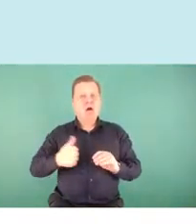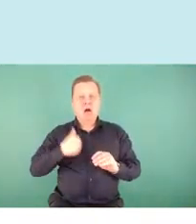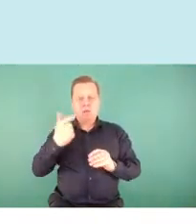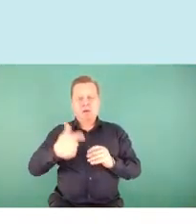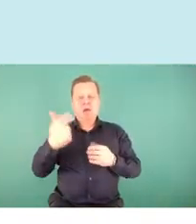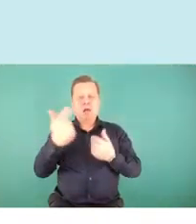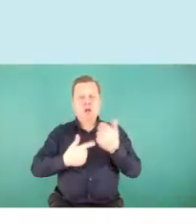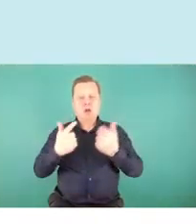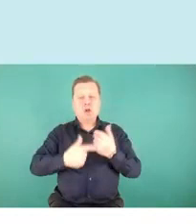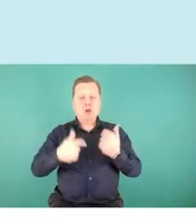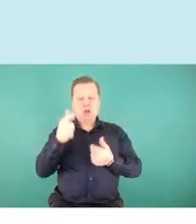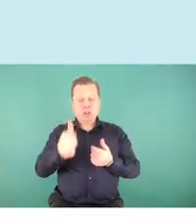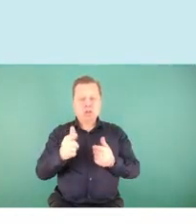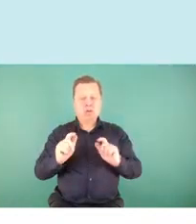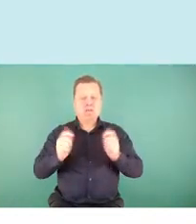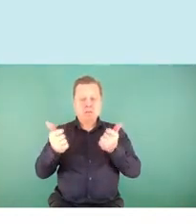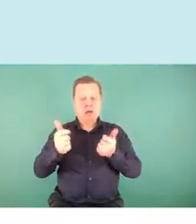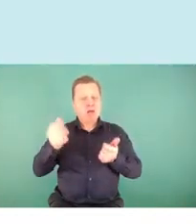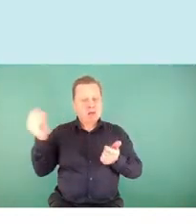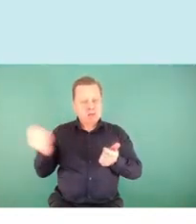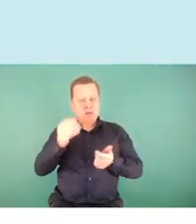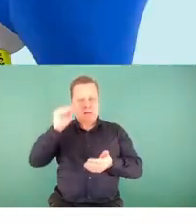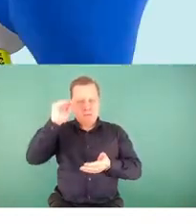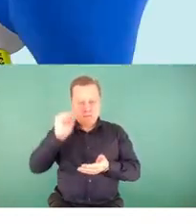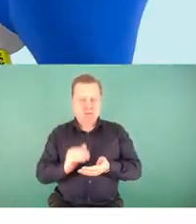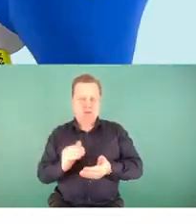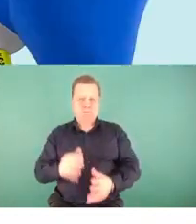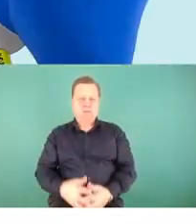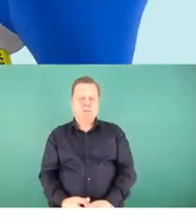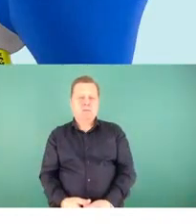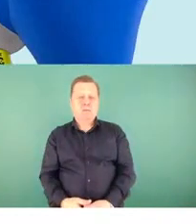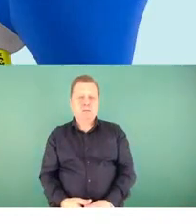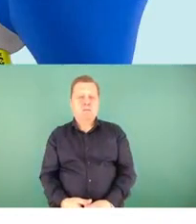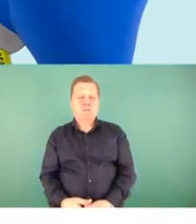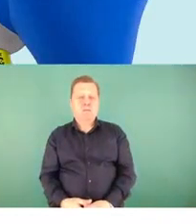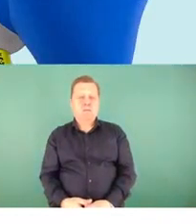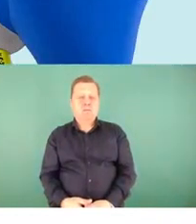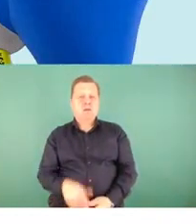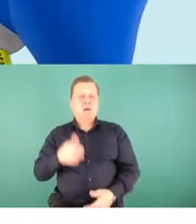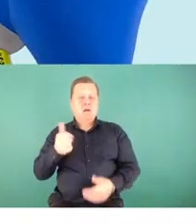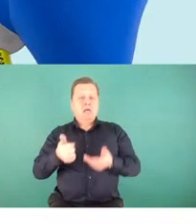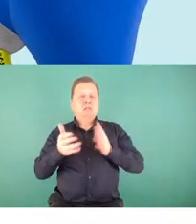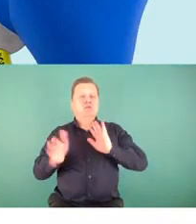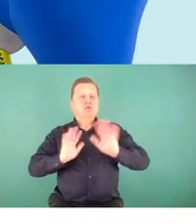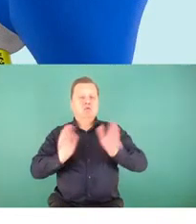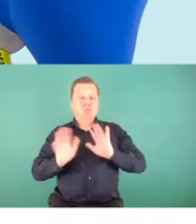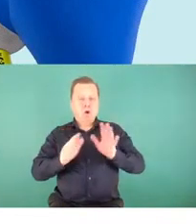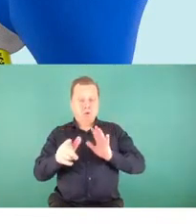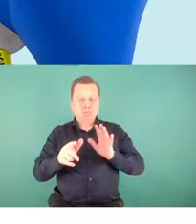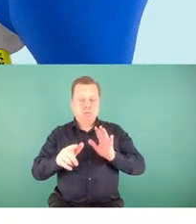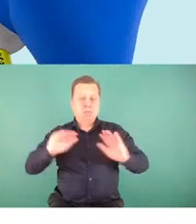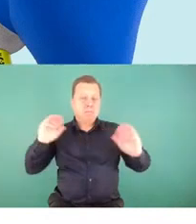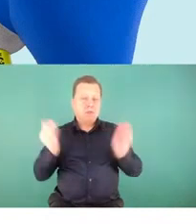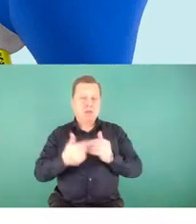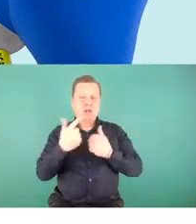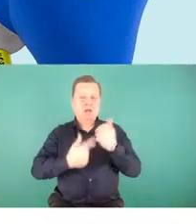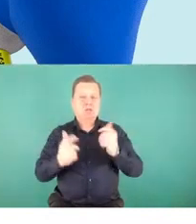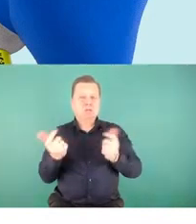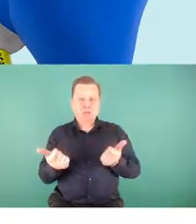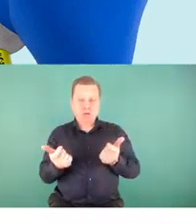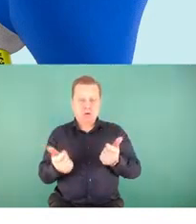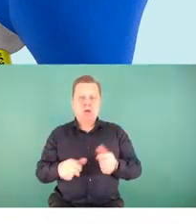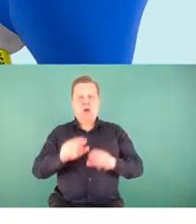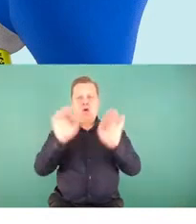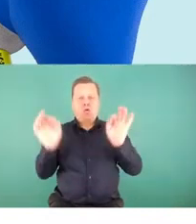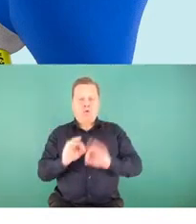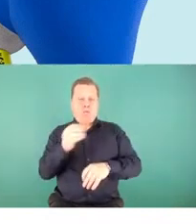wypadków była jak najmniejsza. Jednym ze sposobów, aby zmniejszyć liczbę tych wypadków jest ogólnopolska kampania